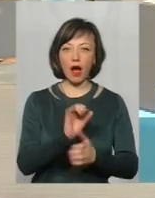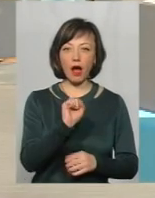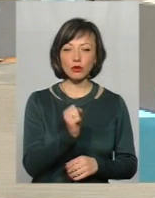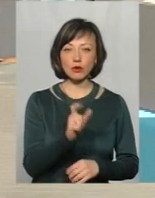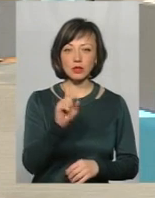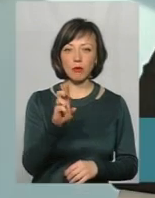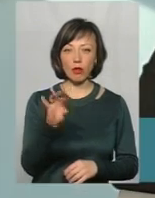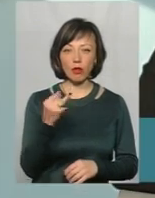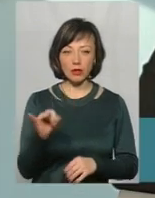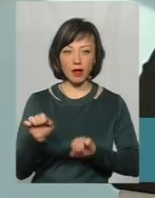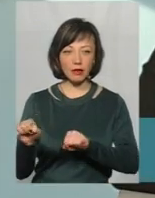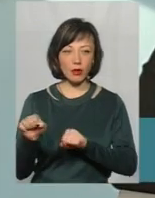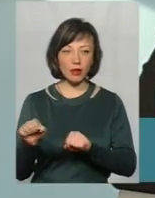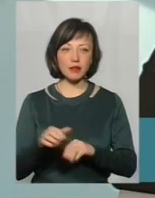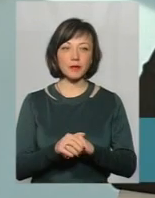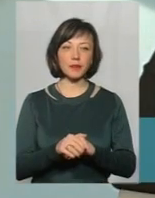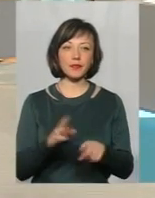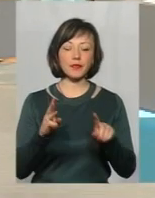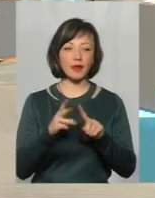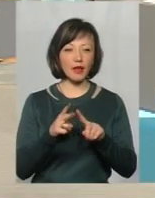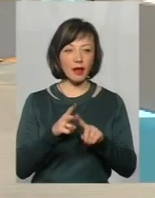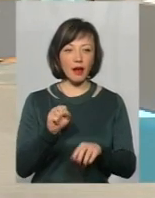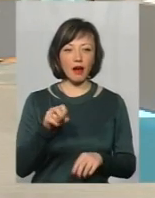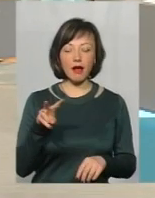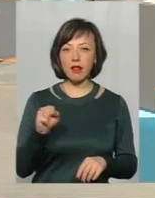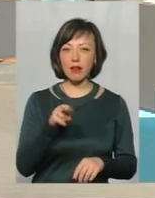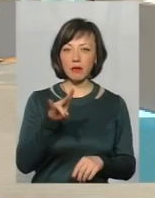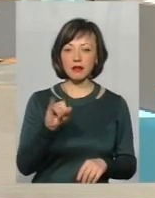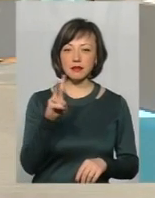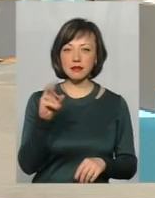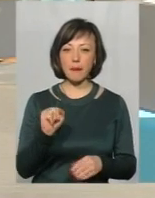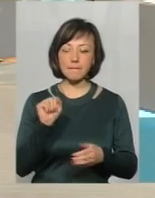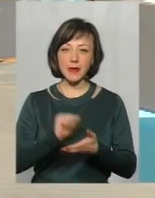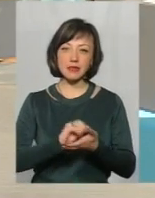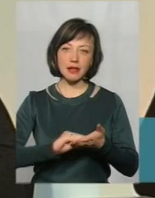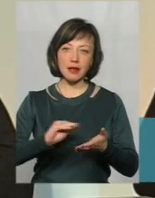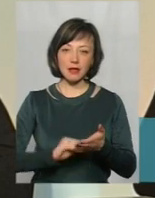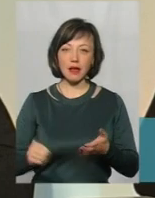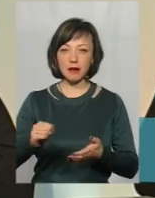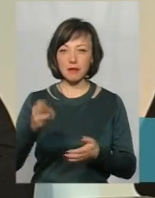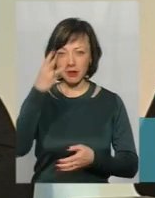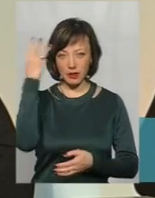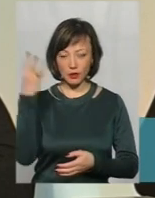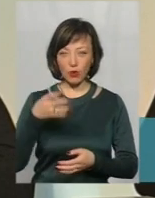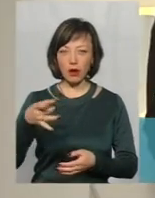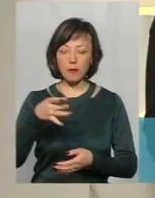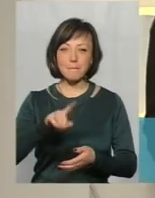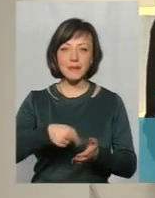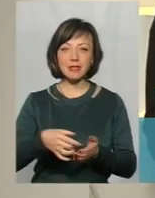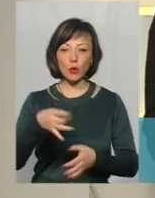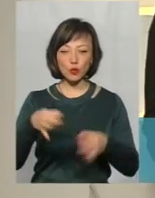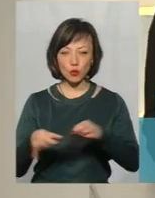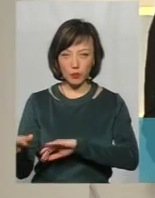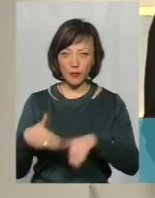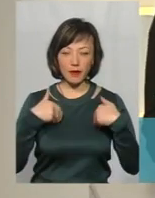Антон Заболотний, адвокат. Доброго дня. Доброго дня. Та Алла Плінська, прес-секретар Хмельницького міськрайонного суду. Доброго Мої вітання. І давайте одразу